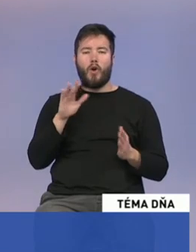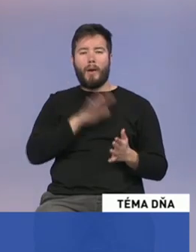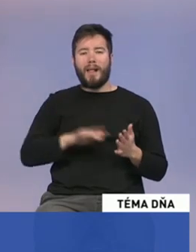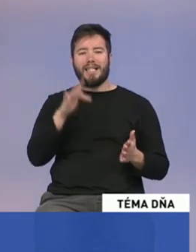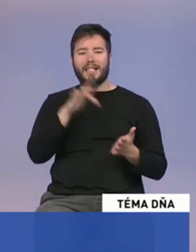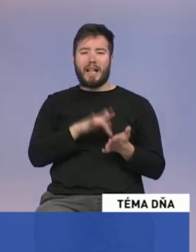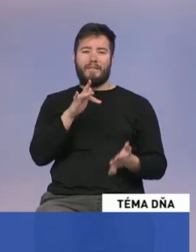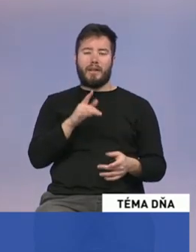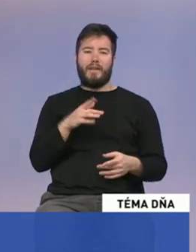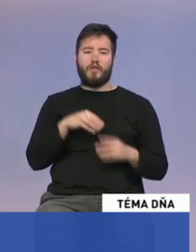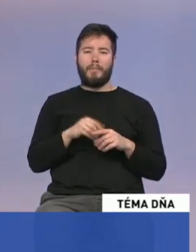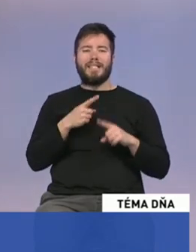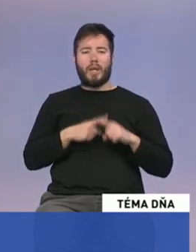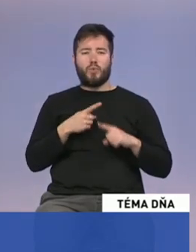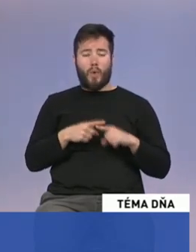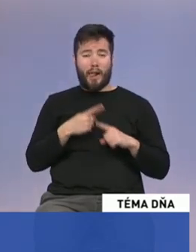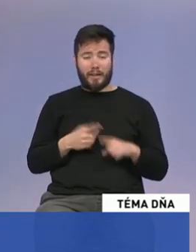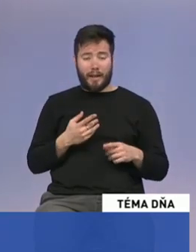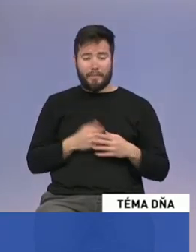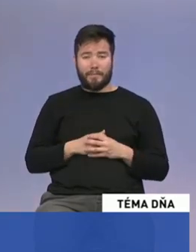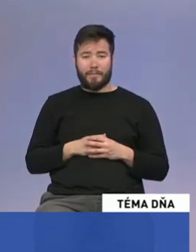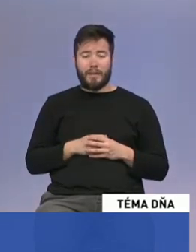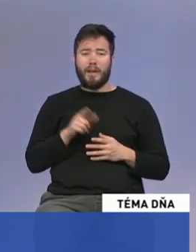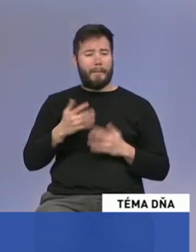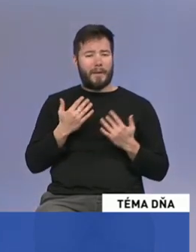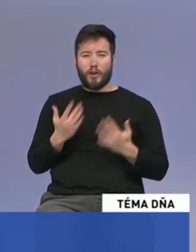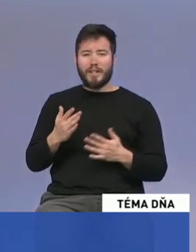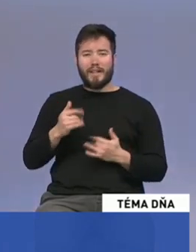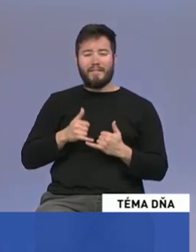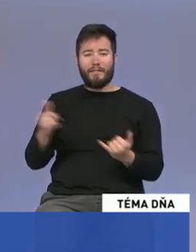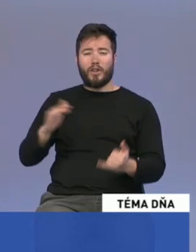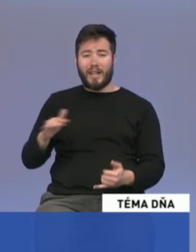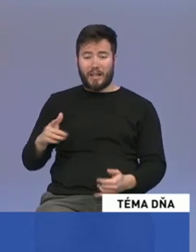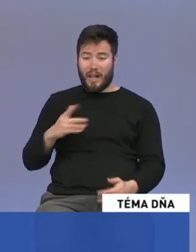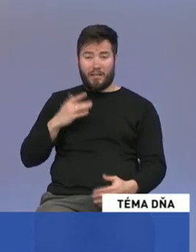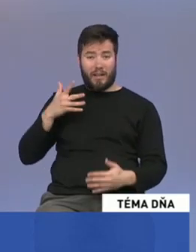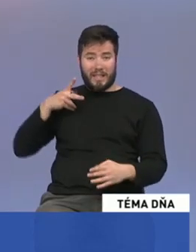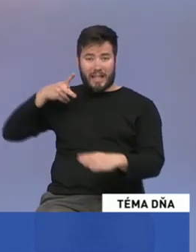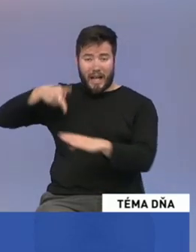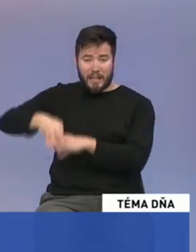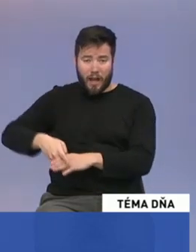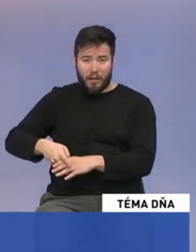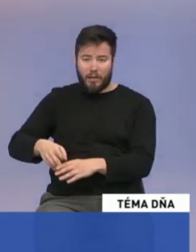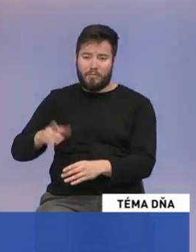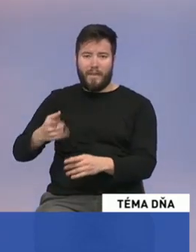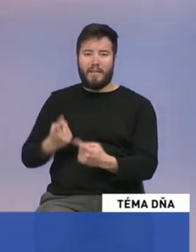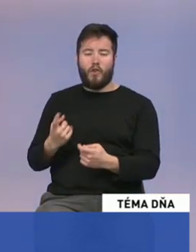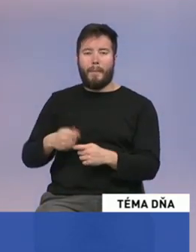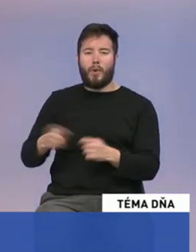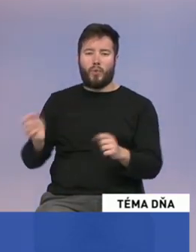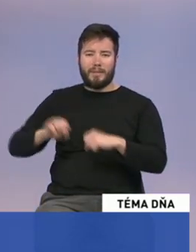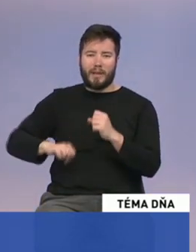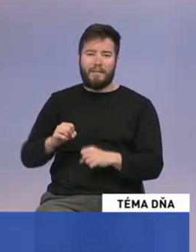sexualita. O to viac, že pochybné zásahy do pribrodzeného vývoja dieťaťa môžu vyvolať neželané duševné poruchy, poruchy správania,